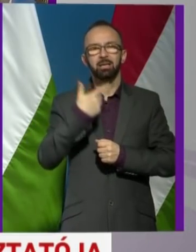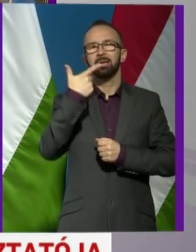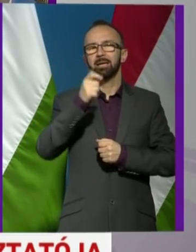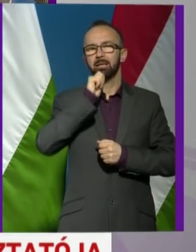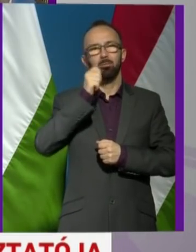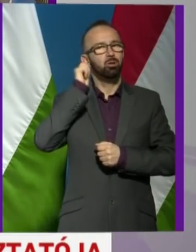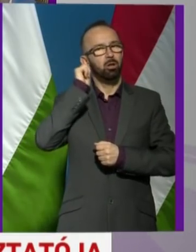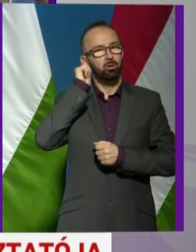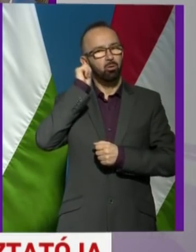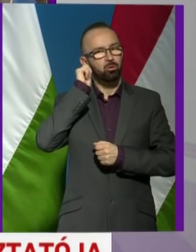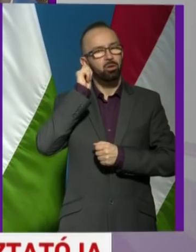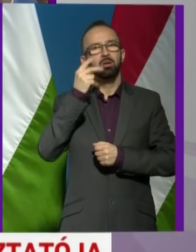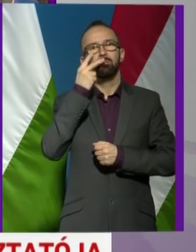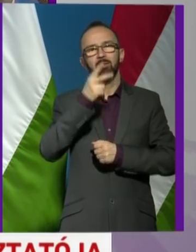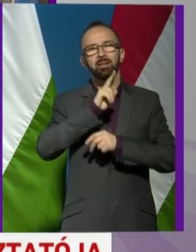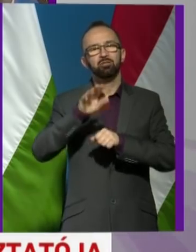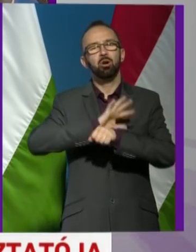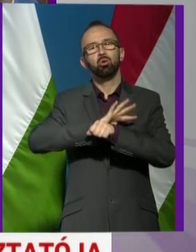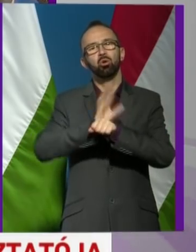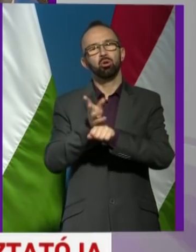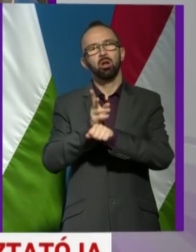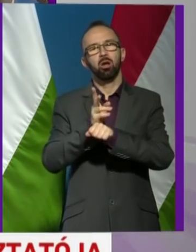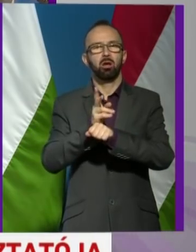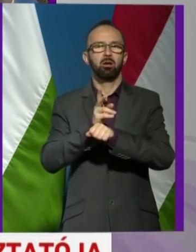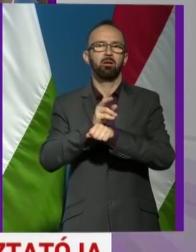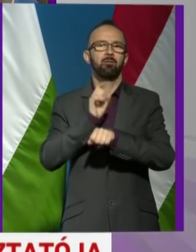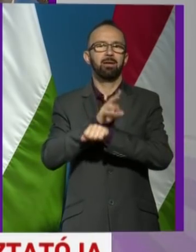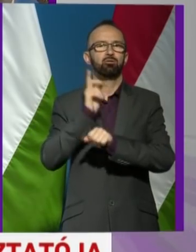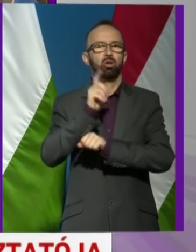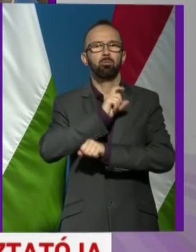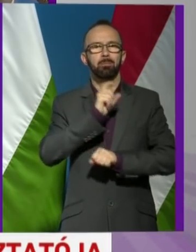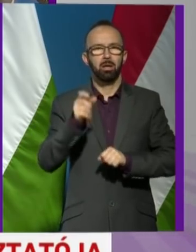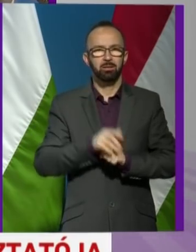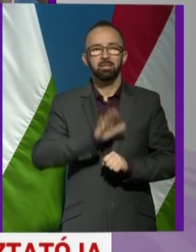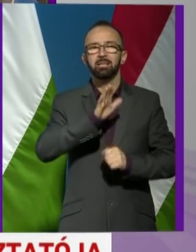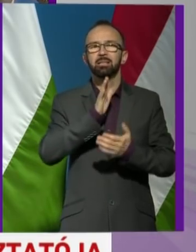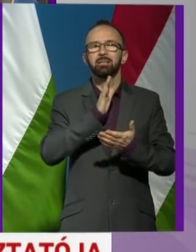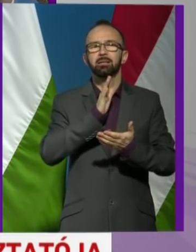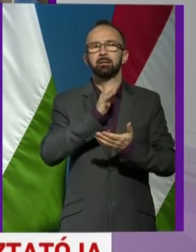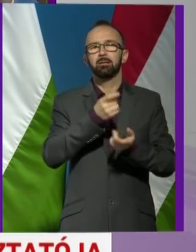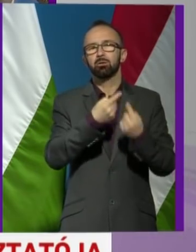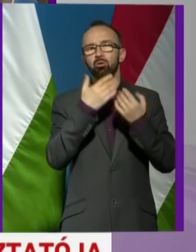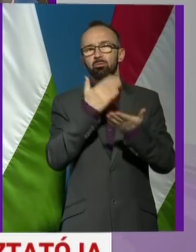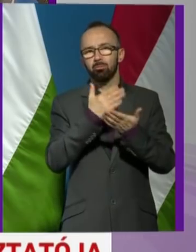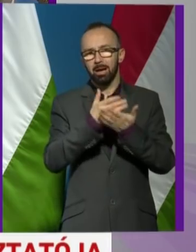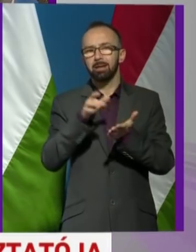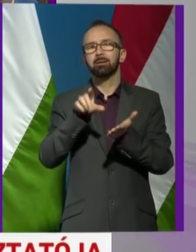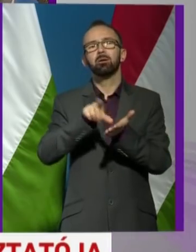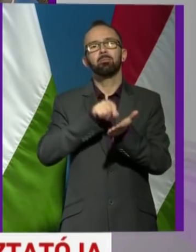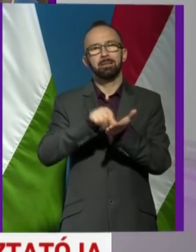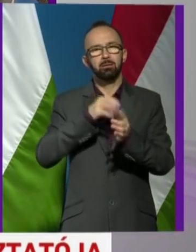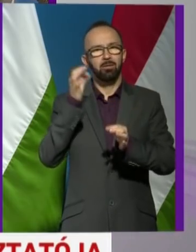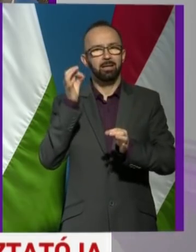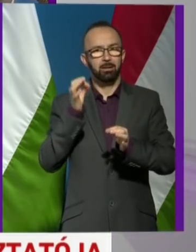magyar nőt figyelnek meg koronavírus gyanúval. Nekik elvileg már, vagy tőlük elvileg már vettek mintát.